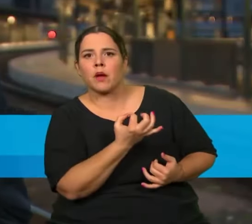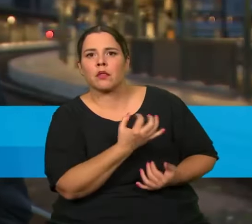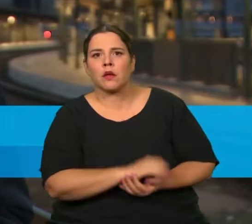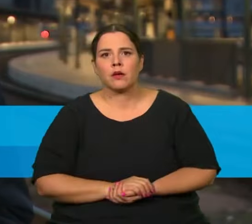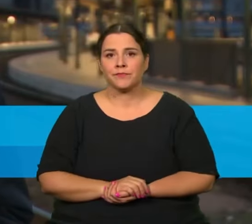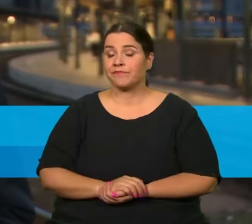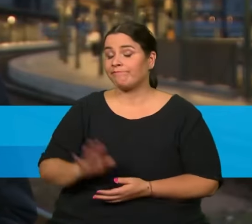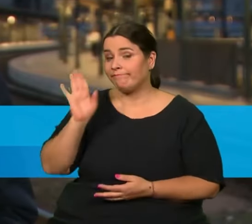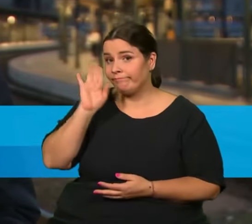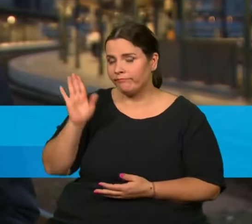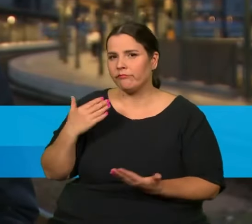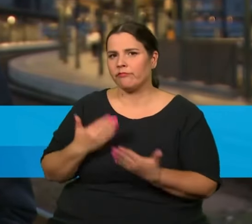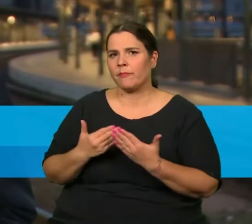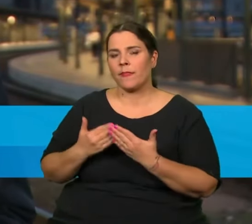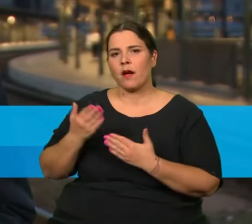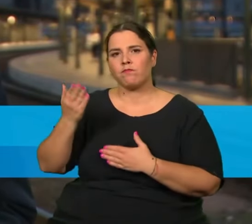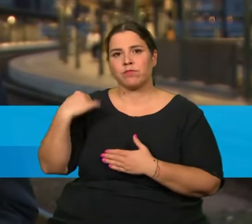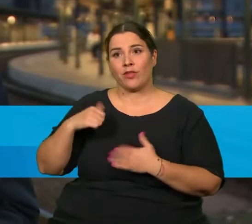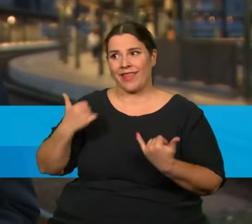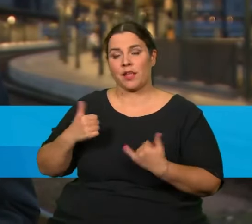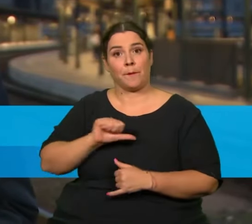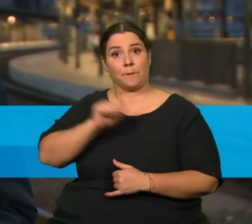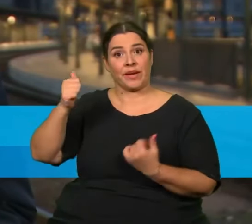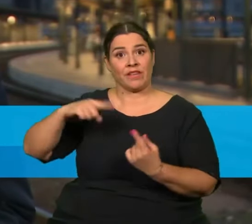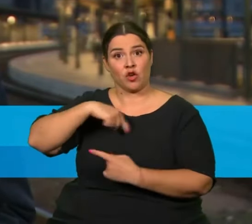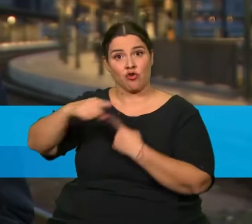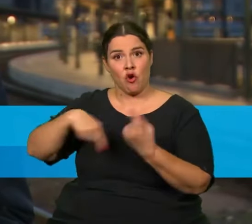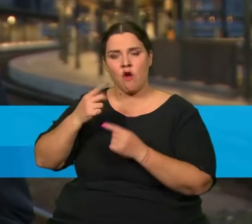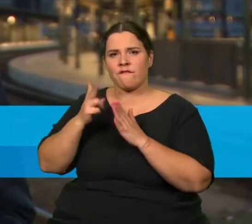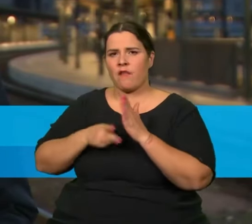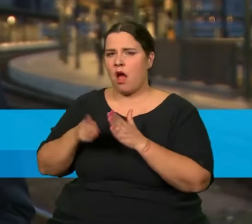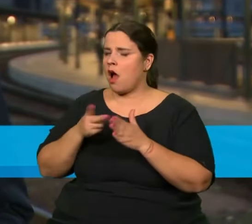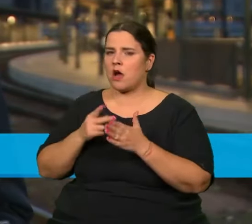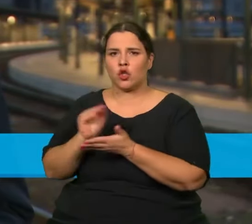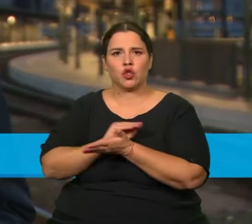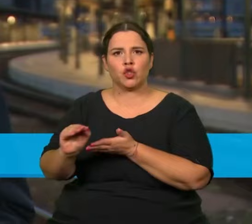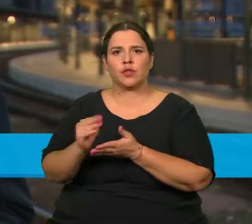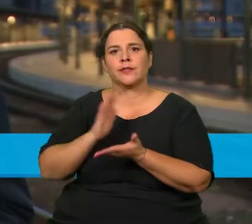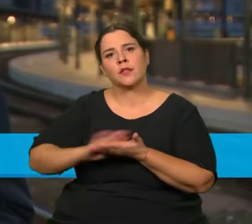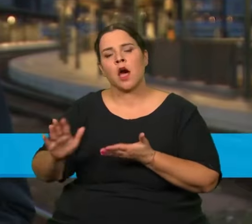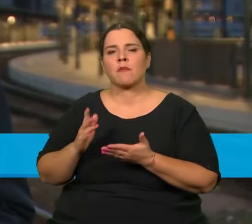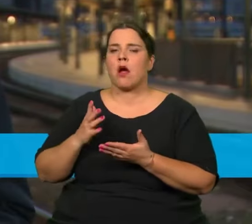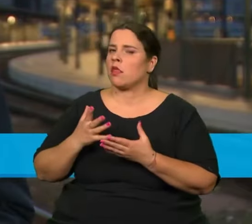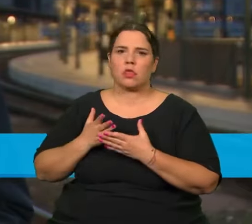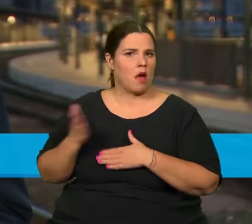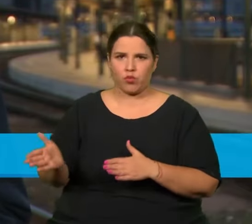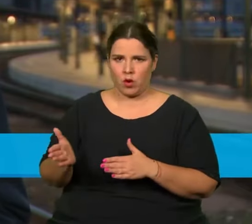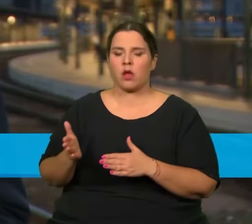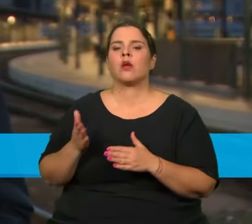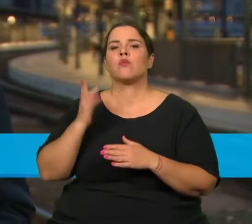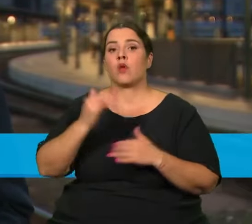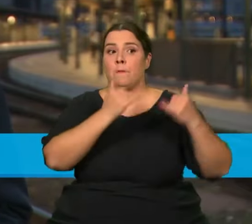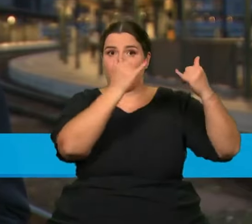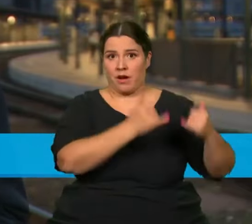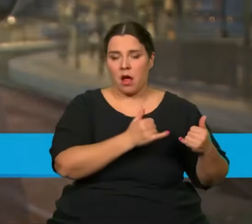Dobrý večer. Na první kolo podobný vlak nevypraví, ale už na to druhé na Slovensko vyrazí vlak z Prahy se zastávkou tady v